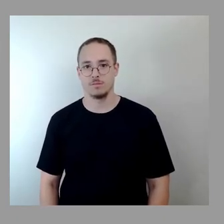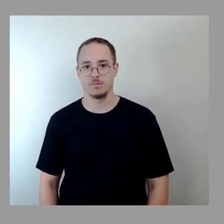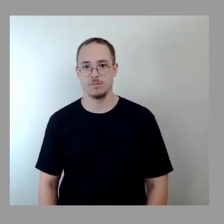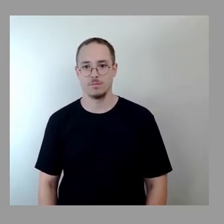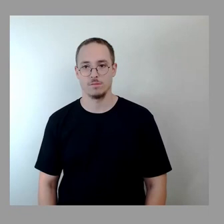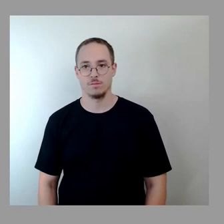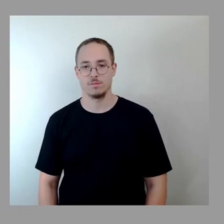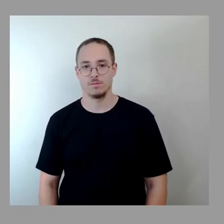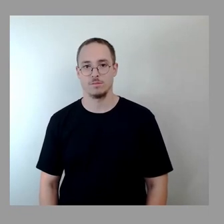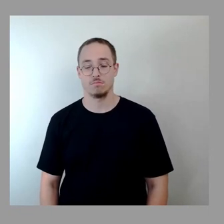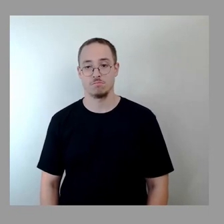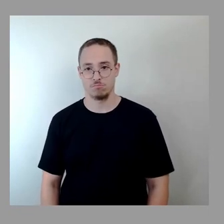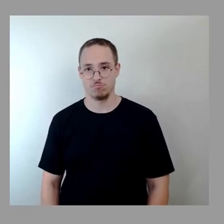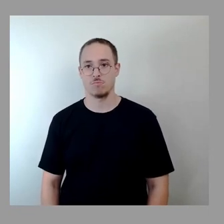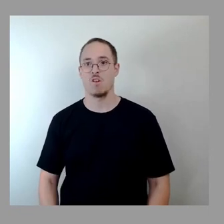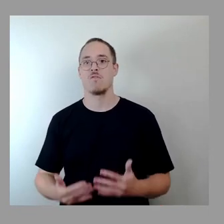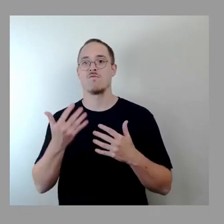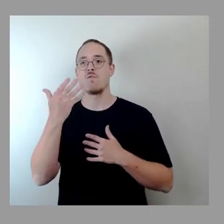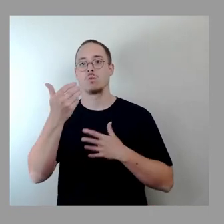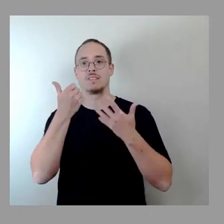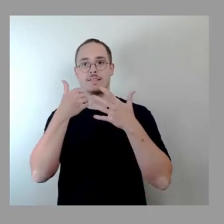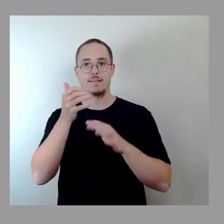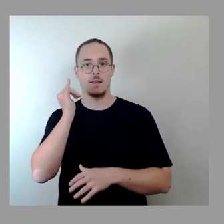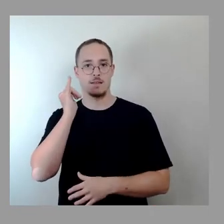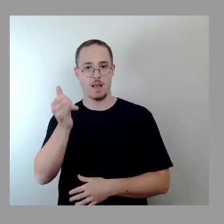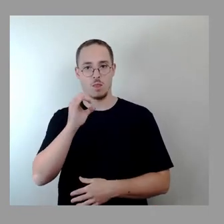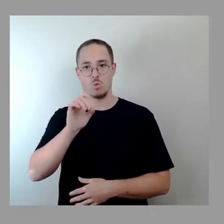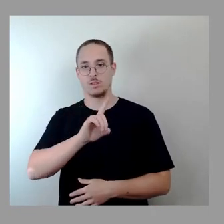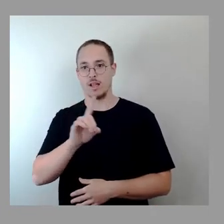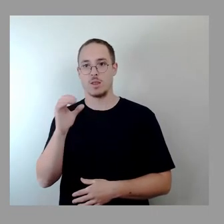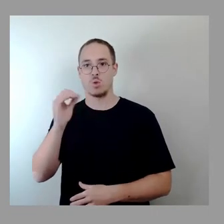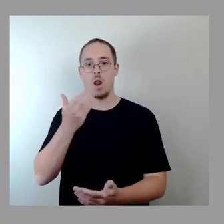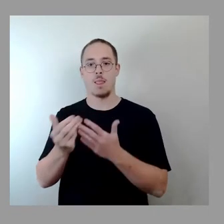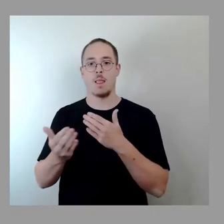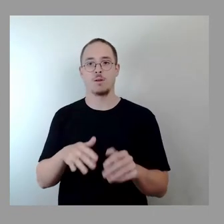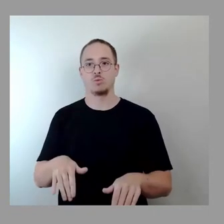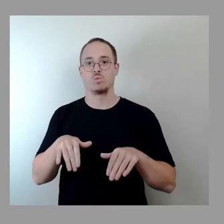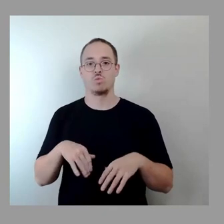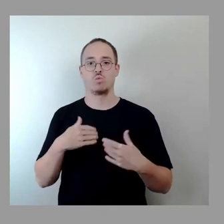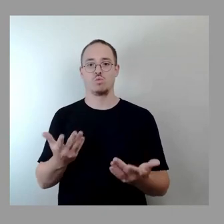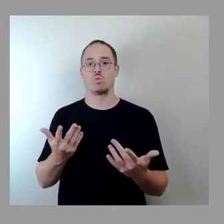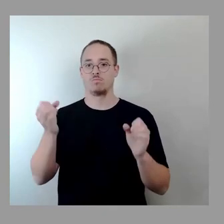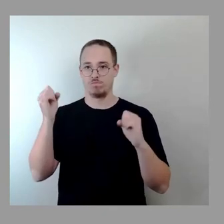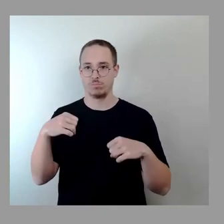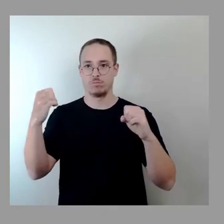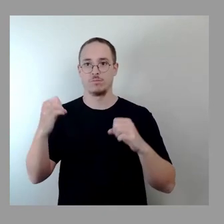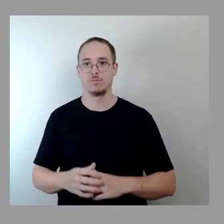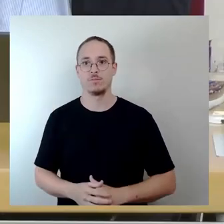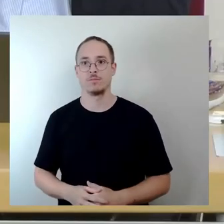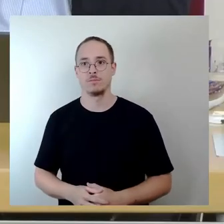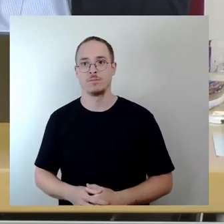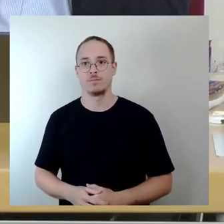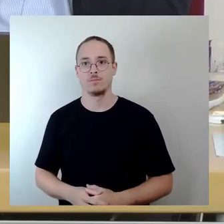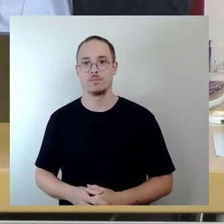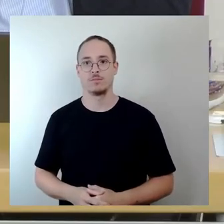Das wäre mit 65 Ja-Stimmen, 0 Nein, 0 Enthaltung, so bestätigt und so stelle ich den